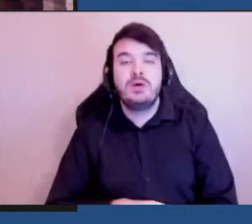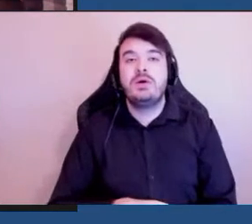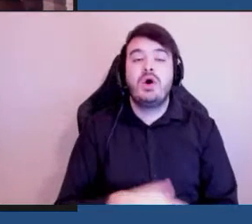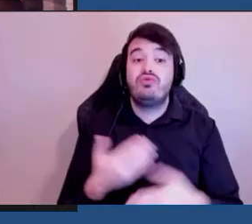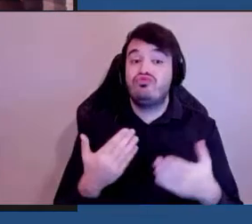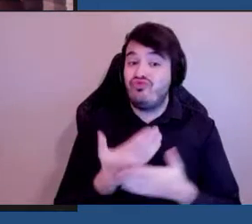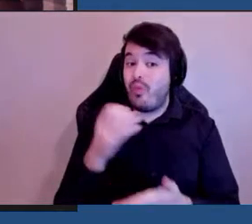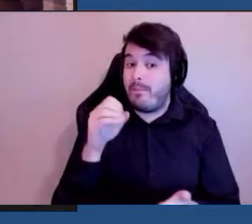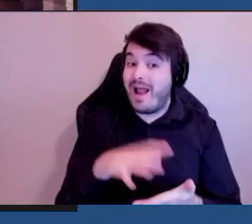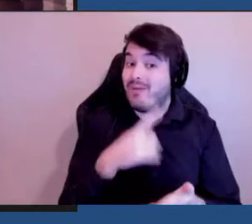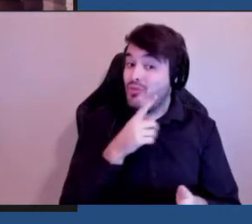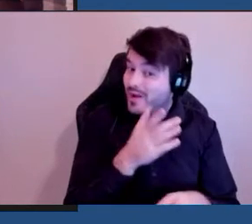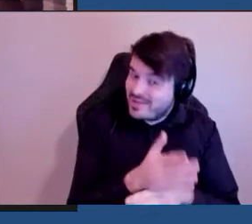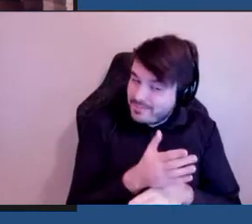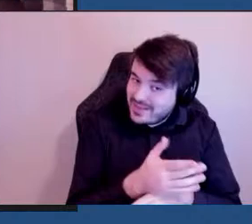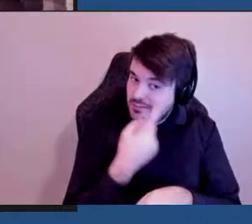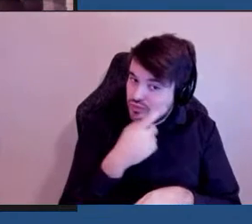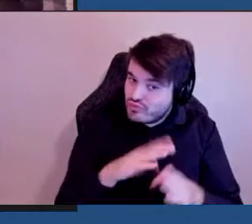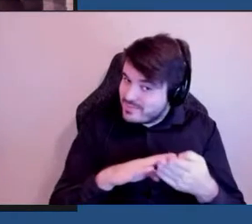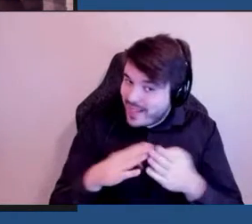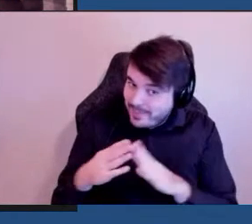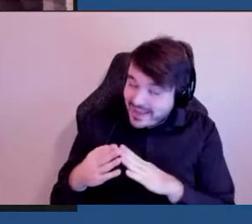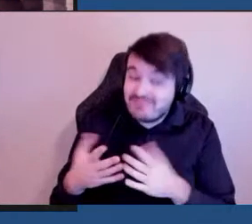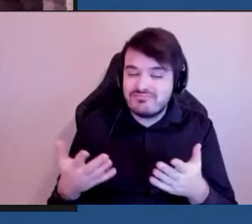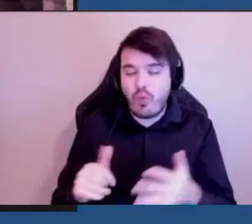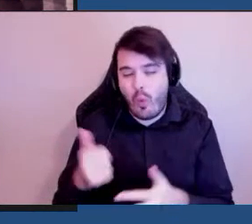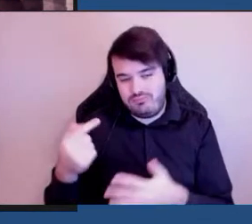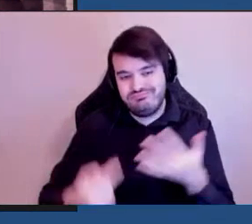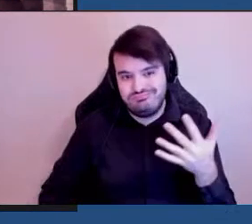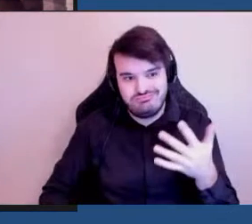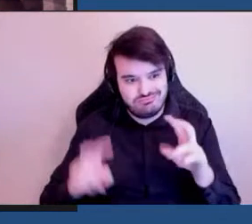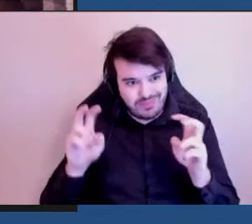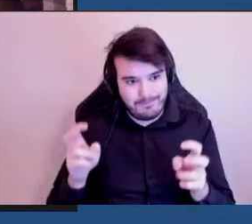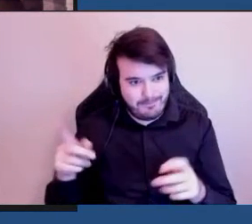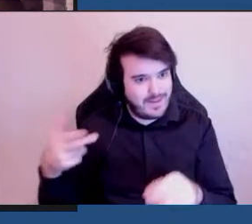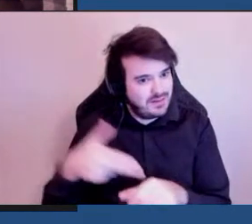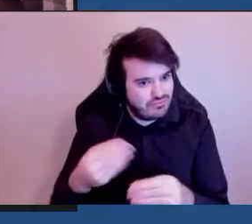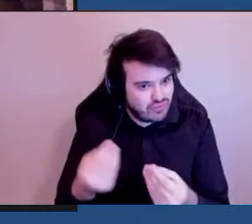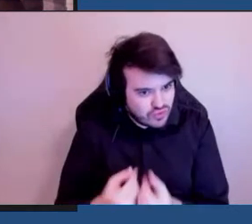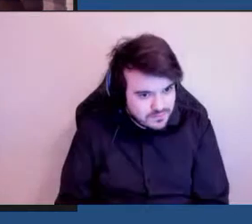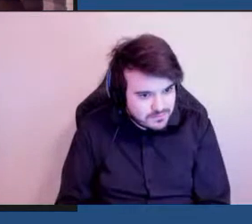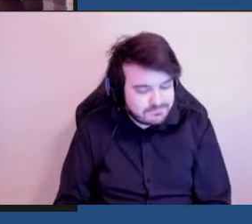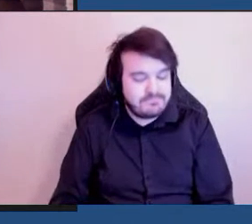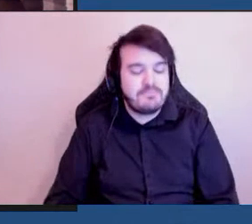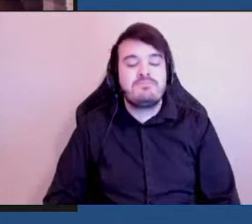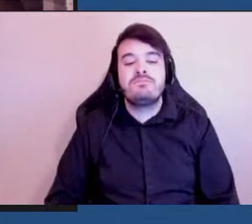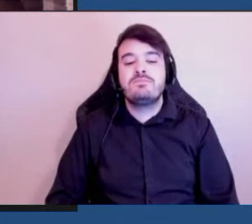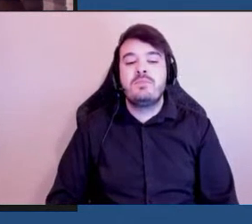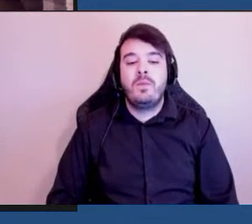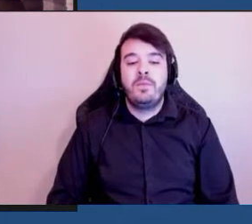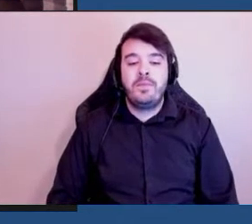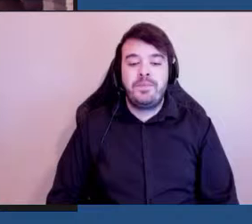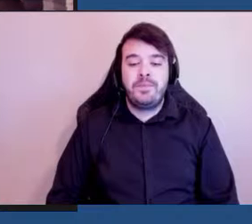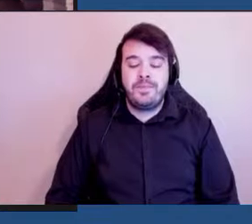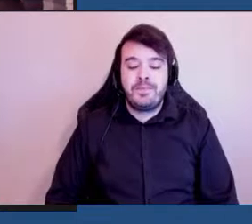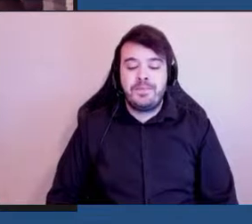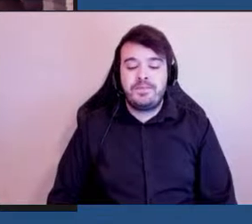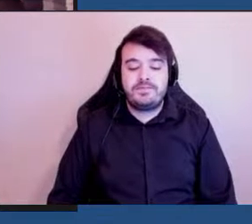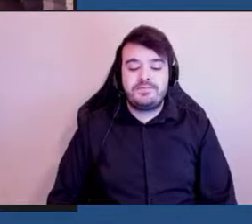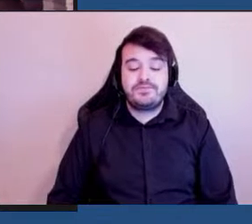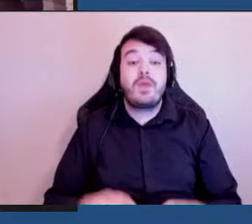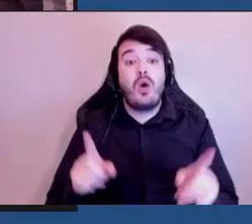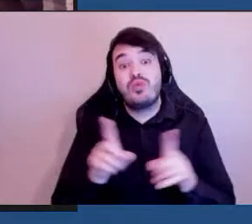plan d'accessibilité pour la municipalité et bien d'autres. Entre 2000, enfin, également le